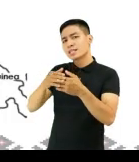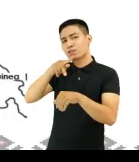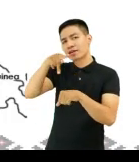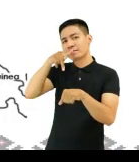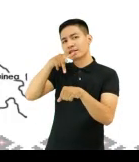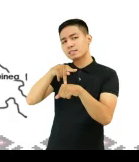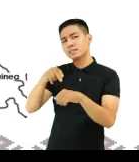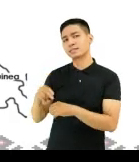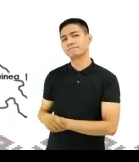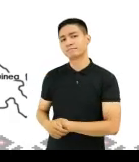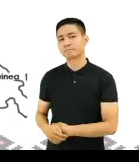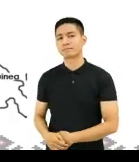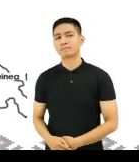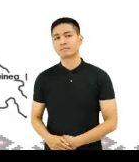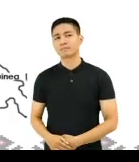Pilipinas.